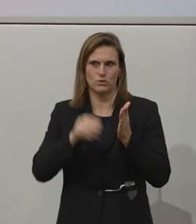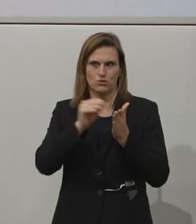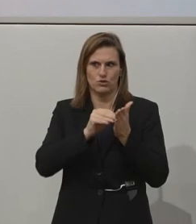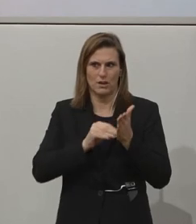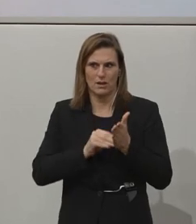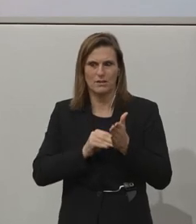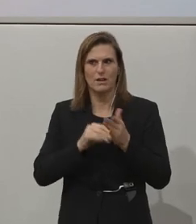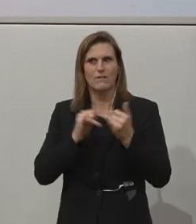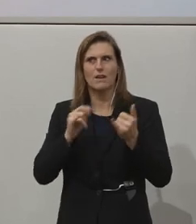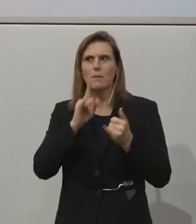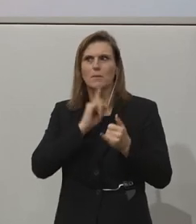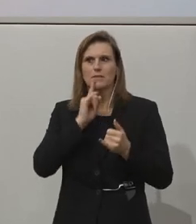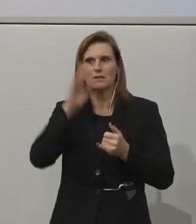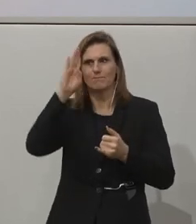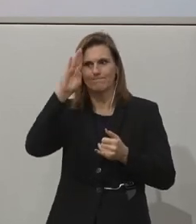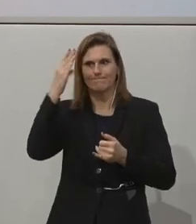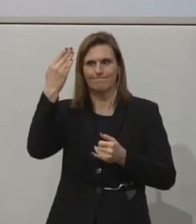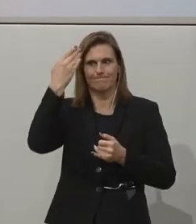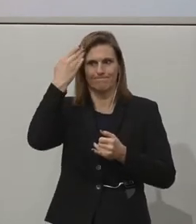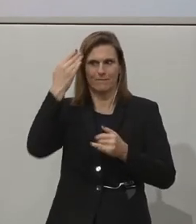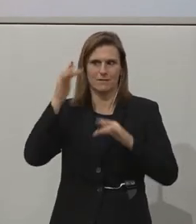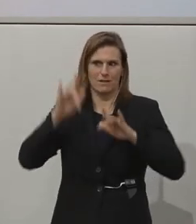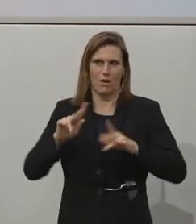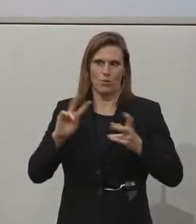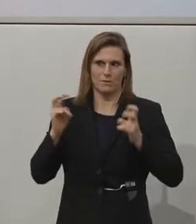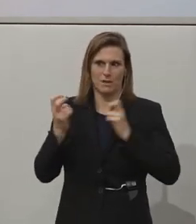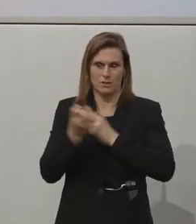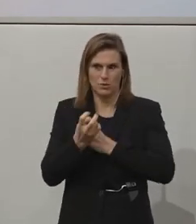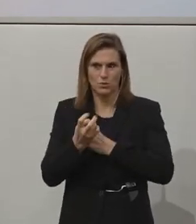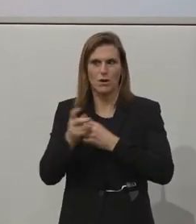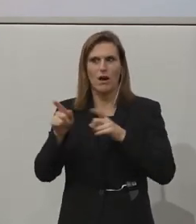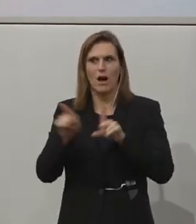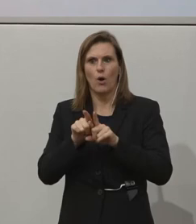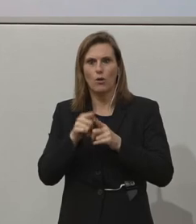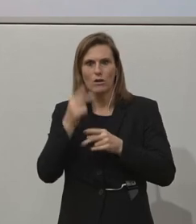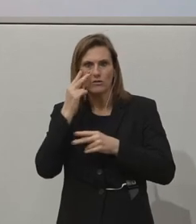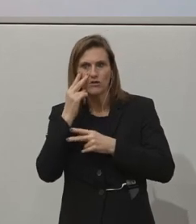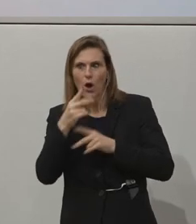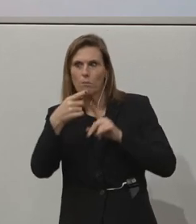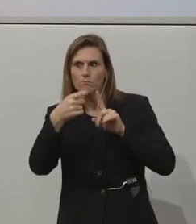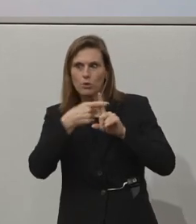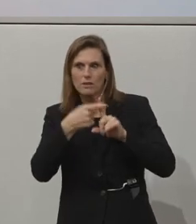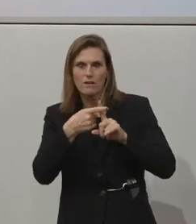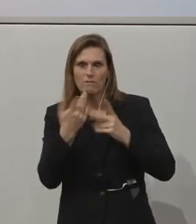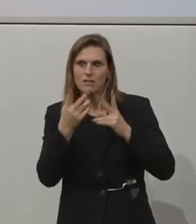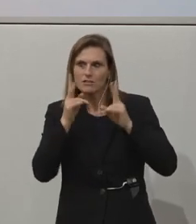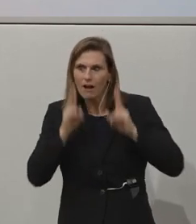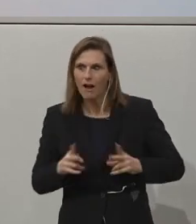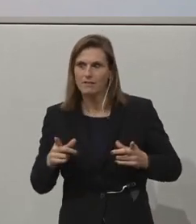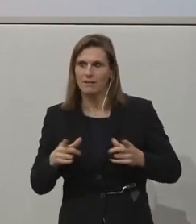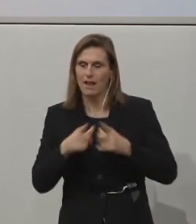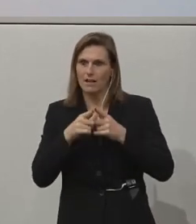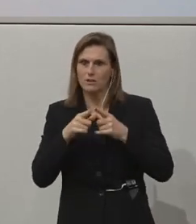Paradigmenwechsel umgesetzt wird, dass darauf geachtet wird, was können Menschen leisten und sie darin auch die